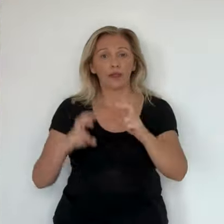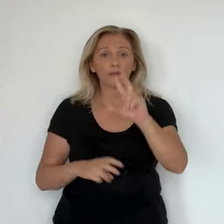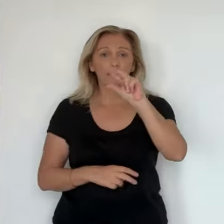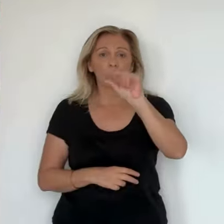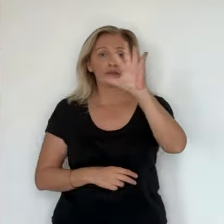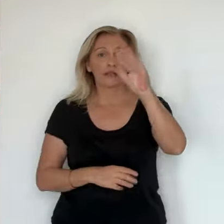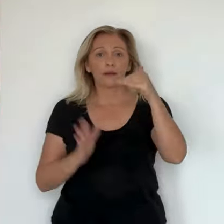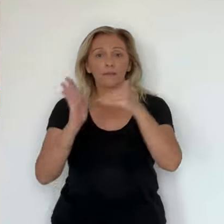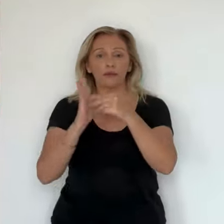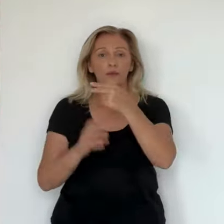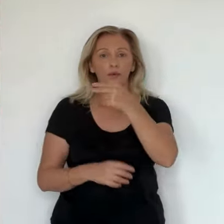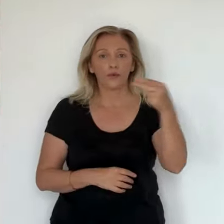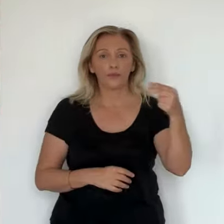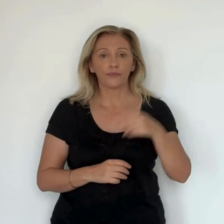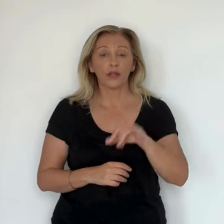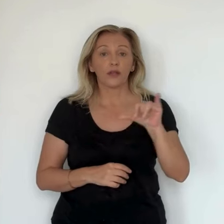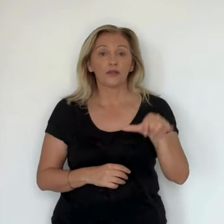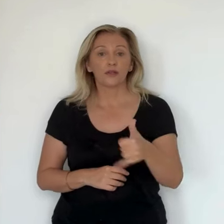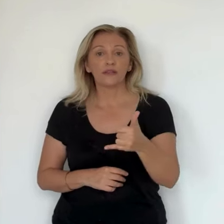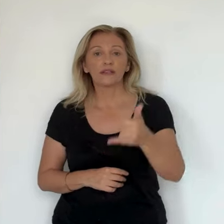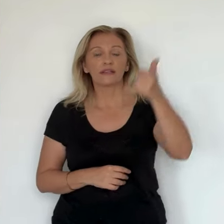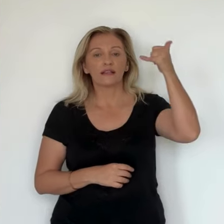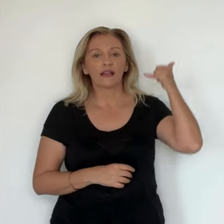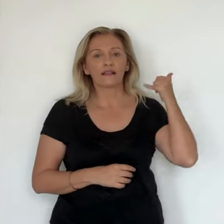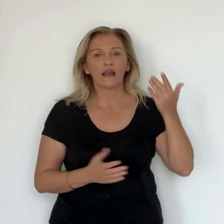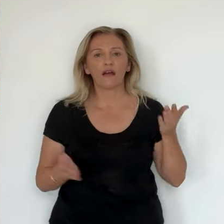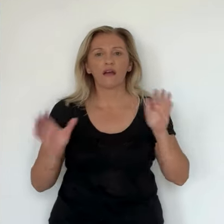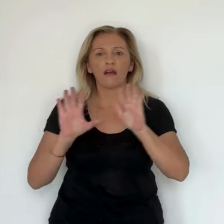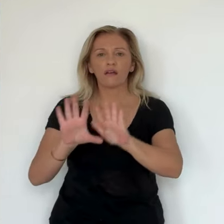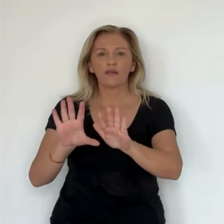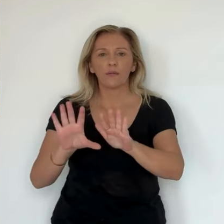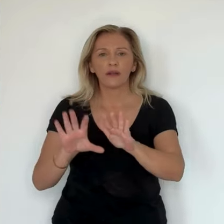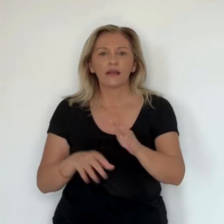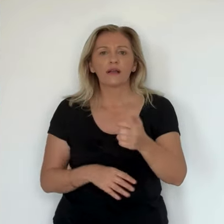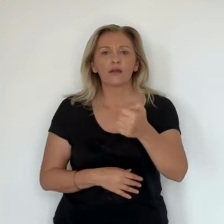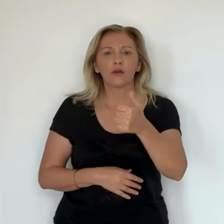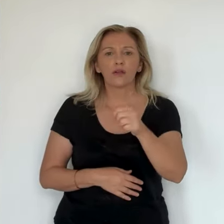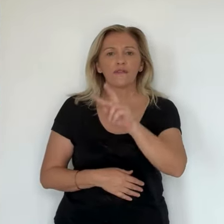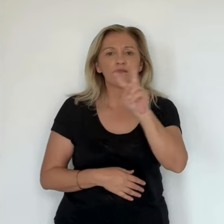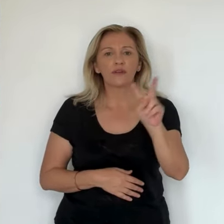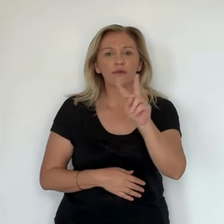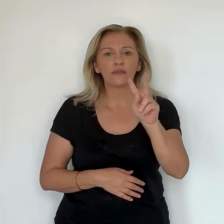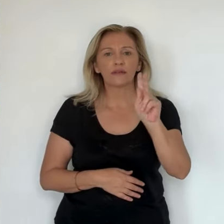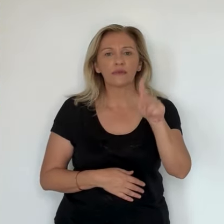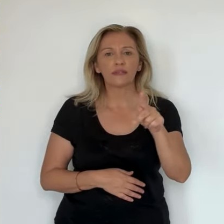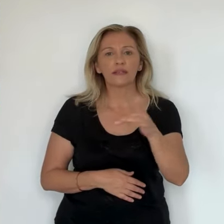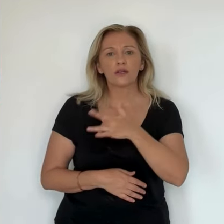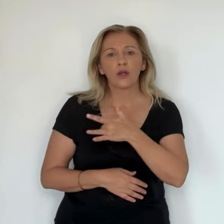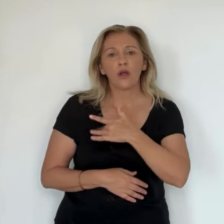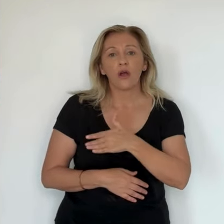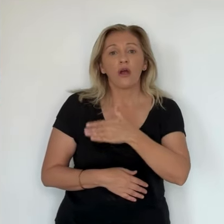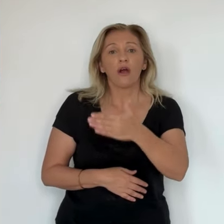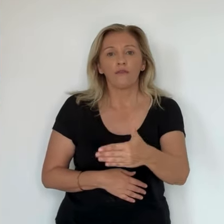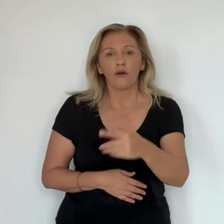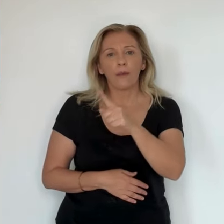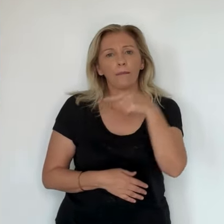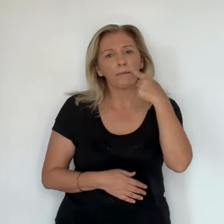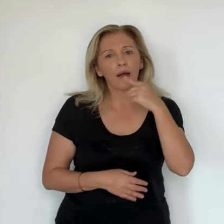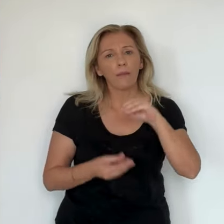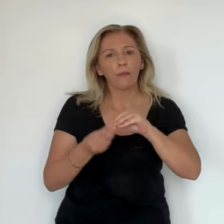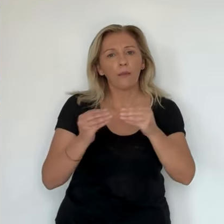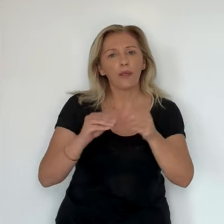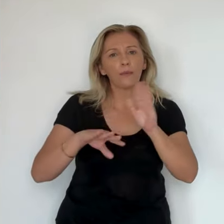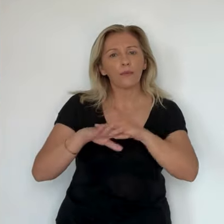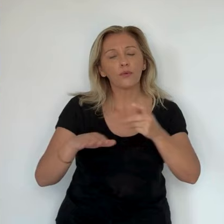soulevée jeudi dernier à l'Assemblée de Corse par l'intermédiaire d'une question orale de Véronique Pietre pour Corinne Fronde. Nous considérons que le